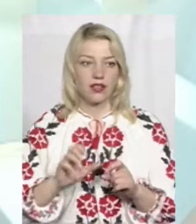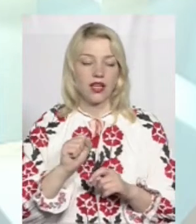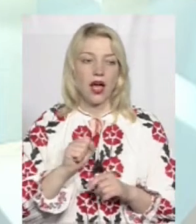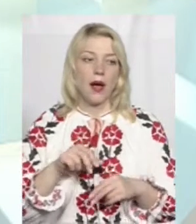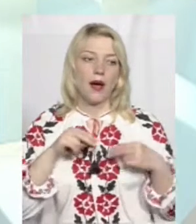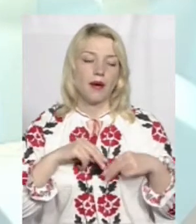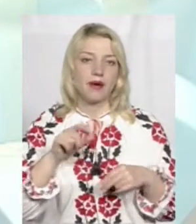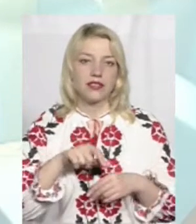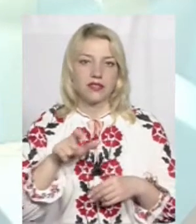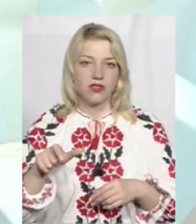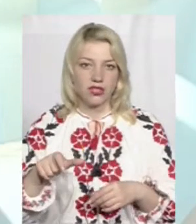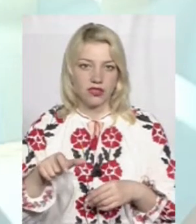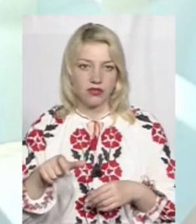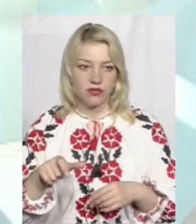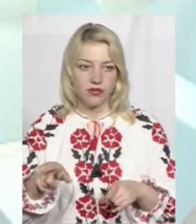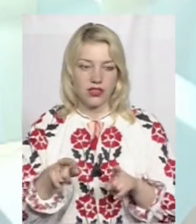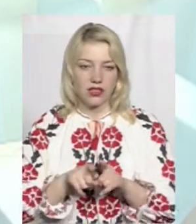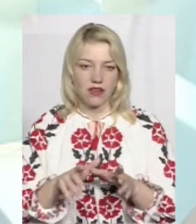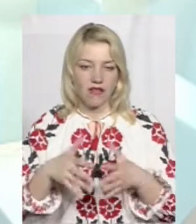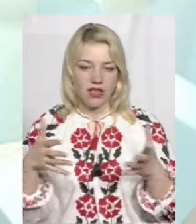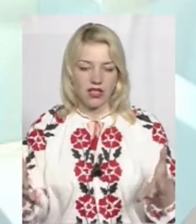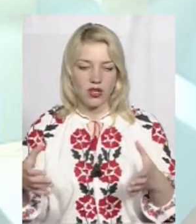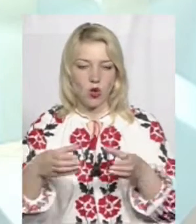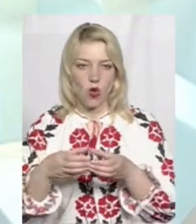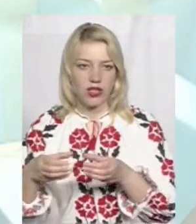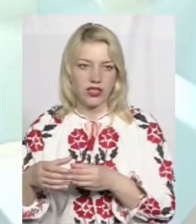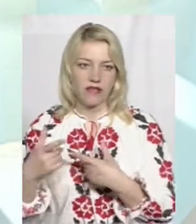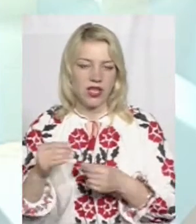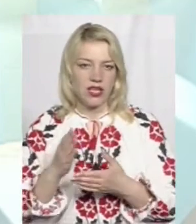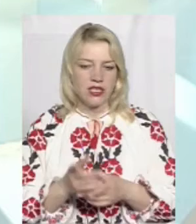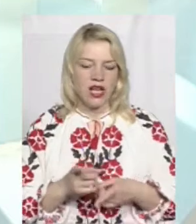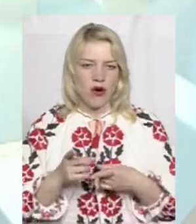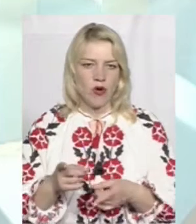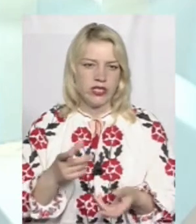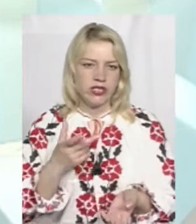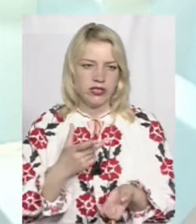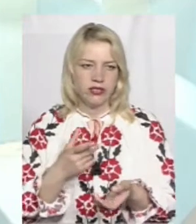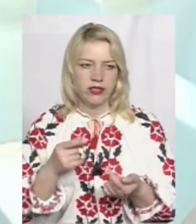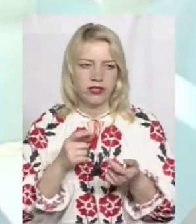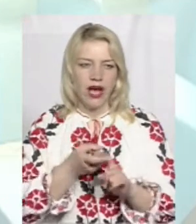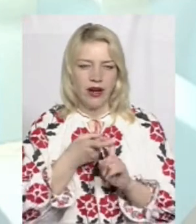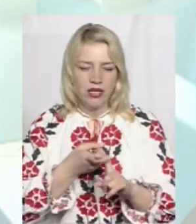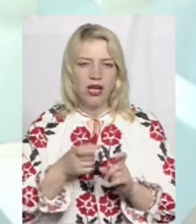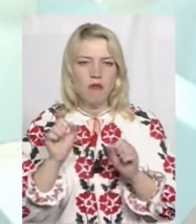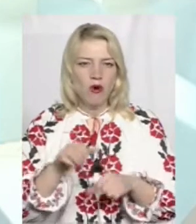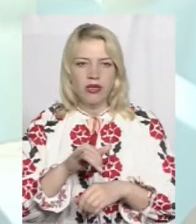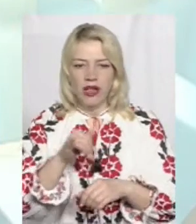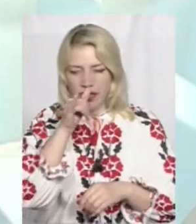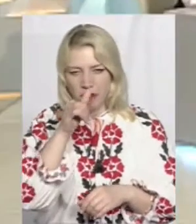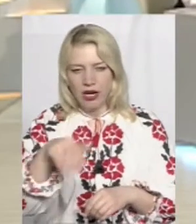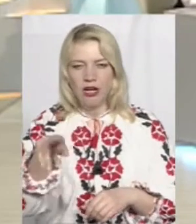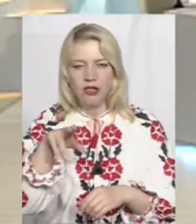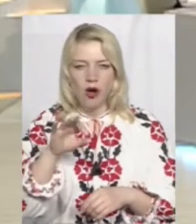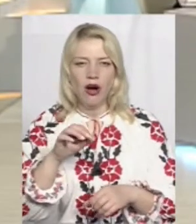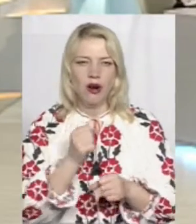а працівників таких великих колективів, де є загроза зараження, можна не допускати до роботи. А дозвольте я вас